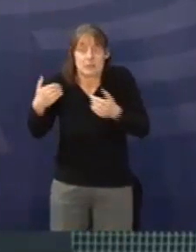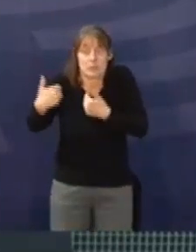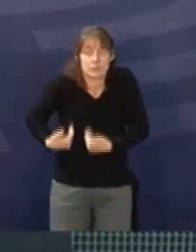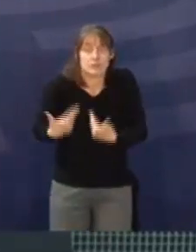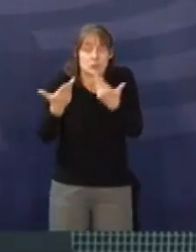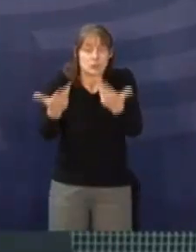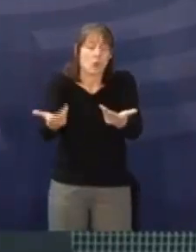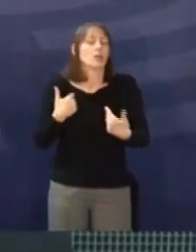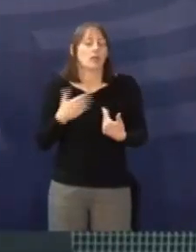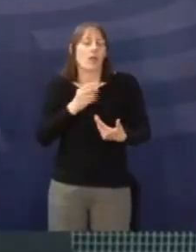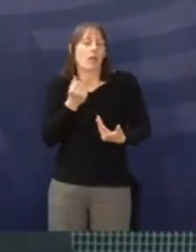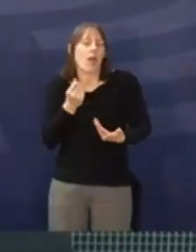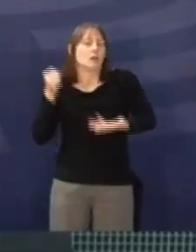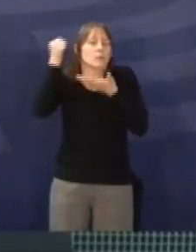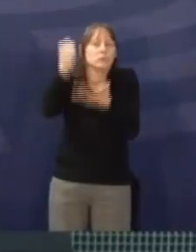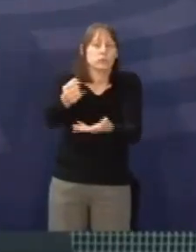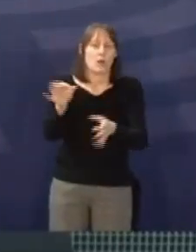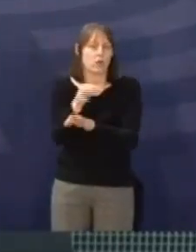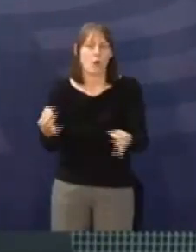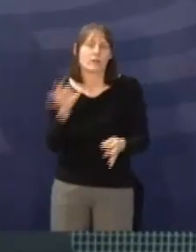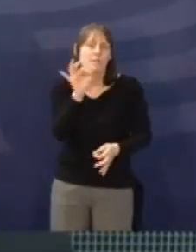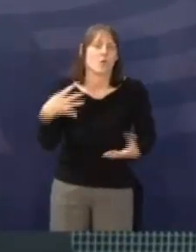um ein Unternehmen entsprechend zu retten, wie hier die Lufthansa.